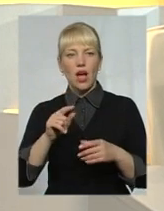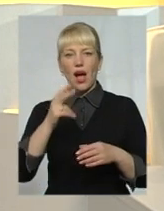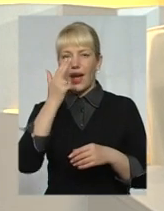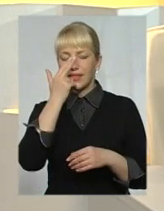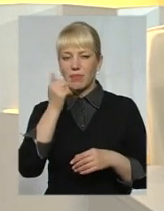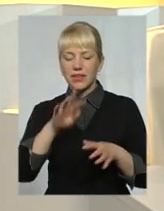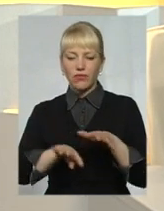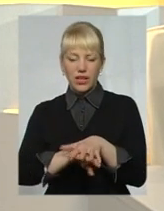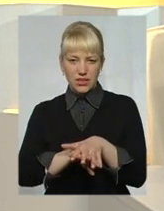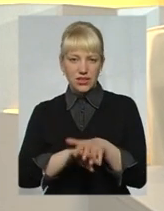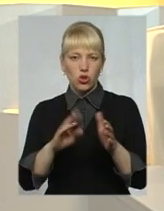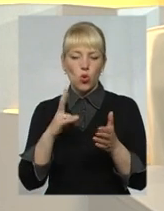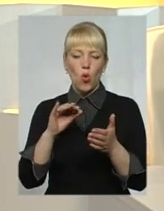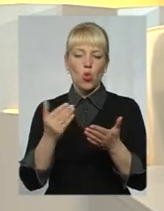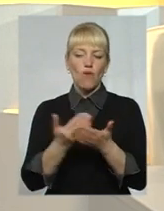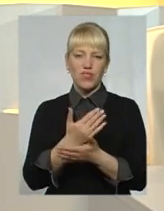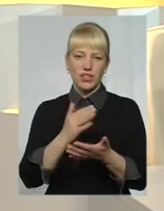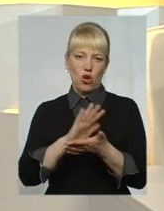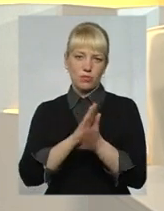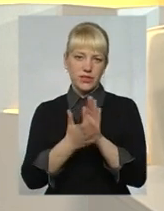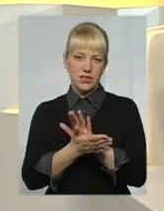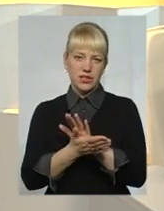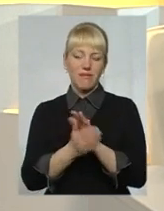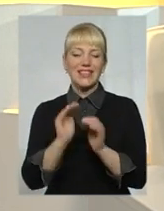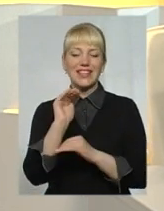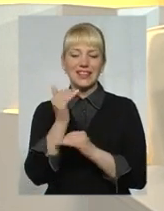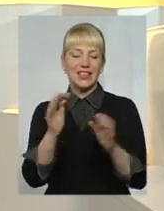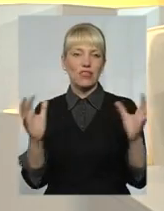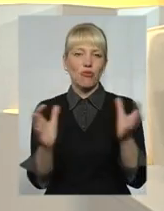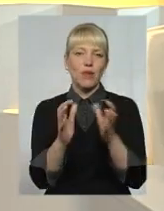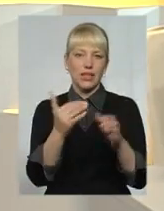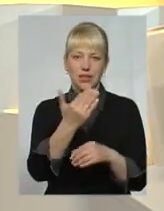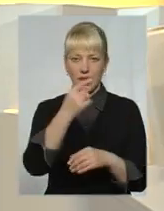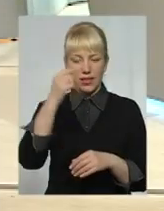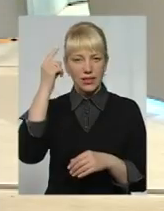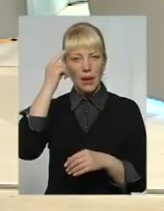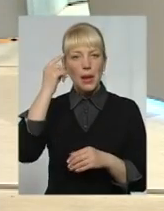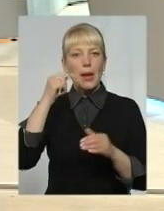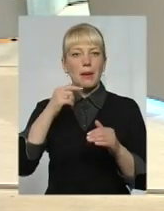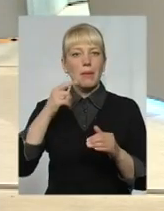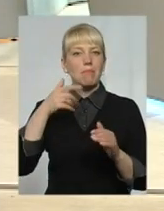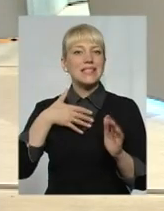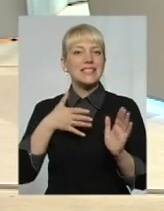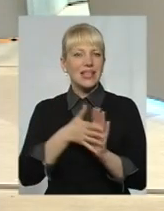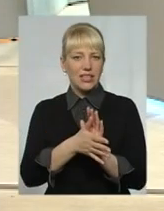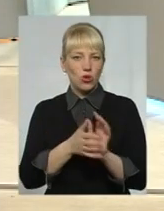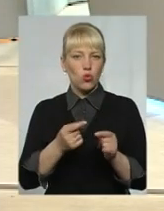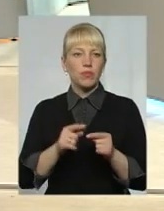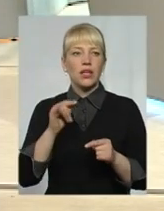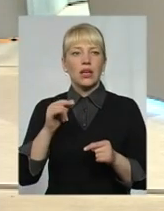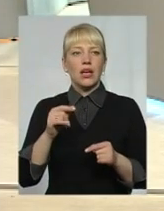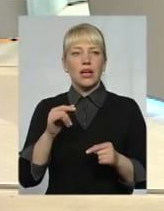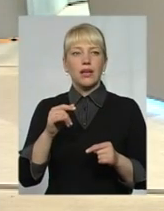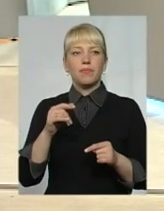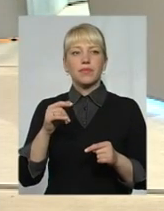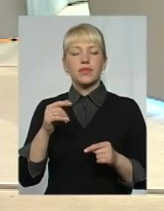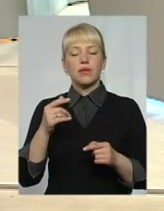дитині, захистити, максимально уберегти її психіку, яка вже так травмована? Ну, почнемо з того, що